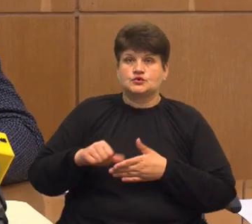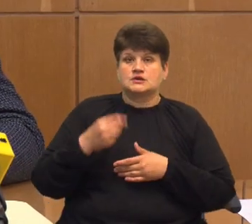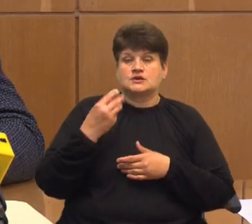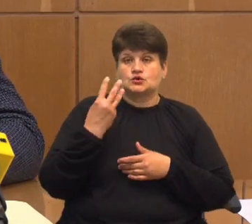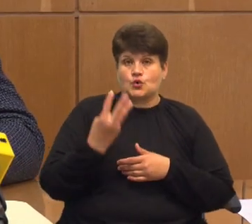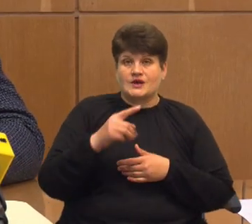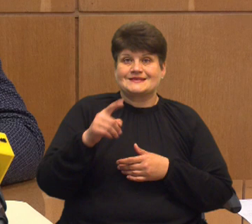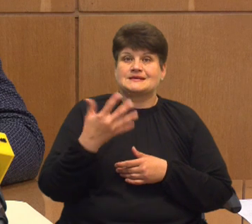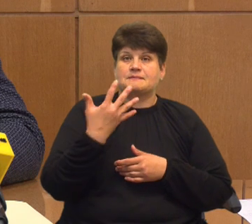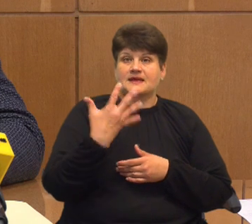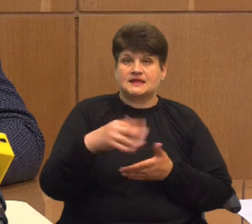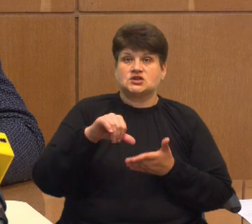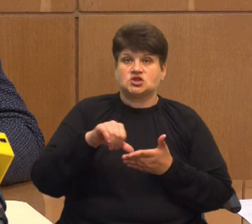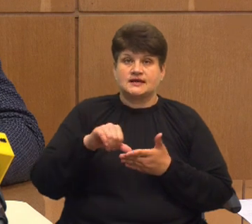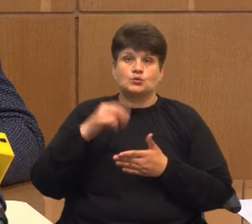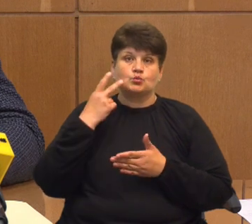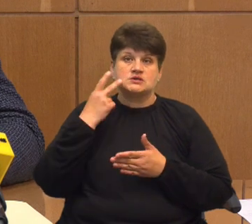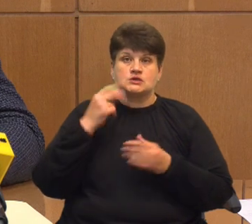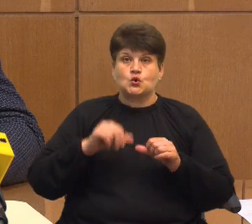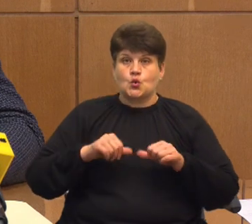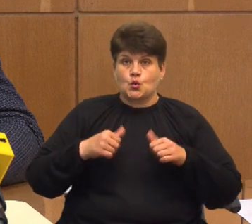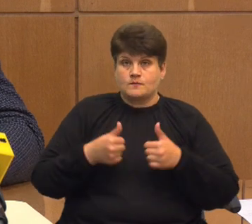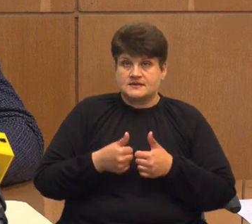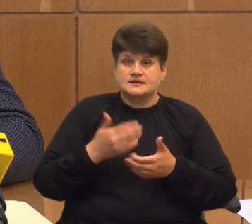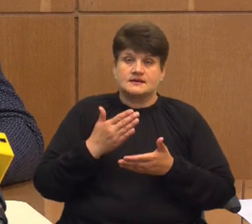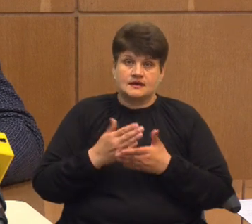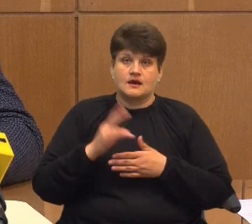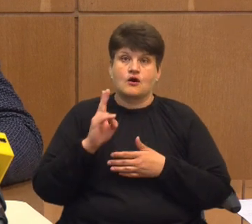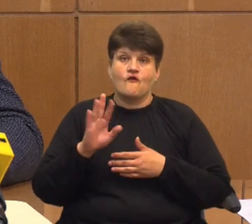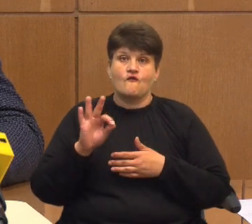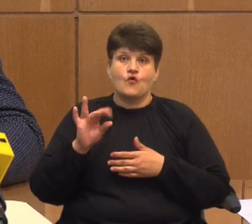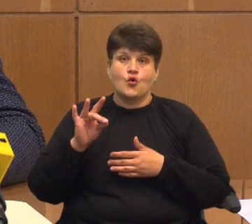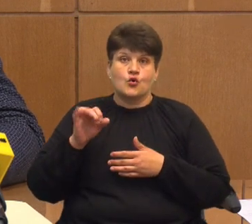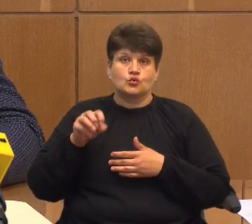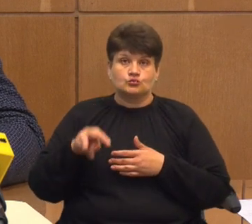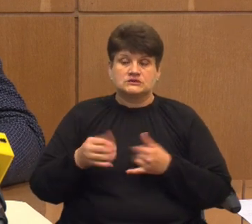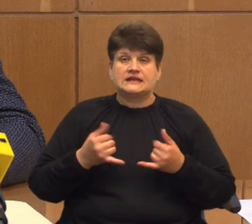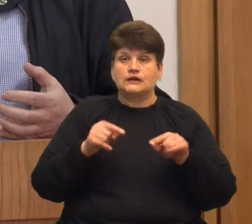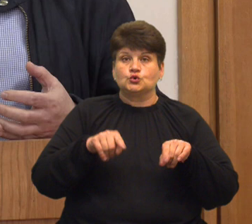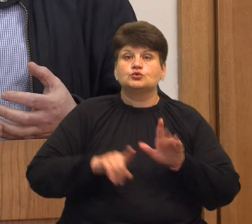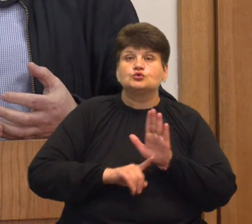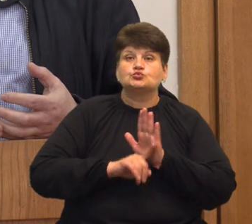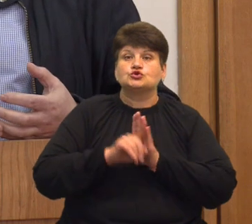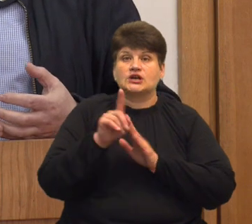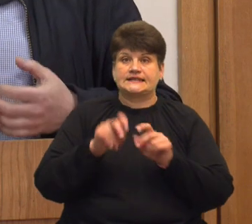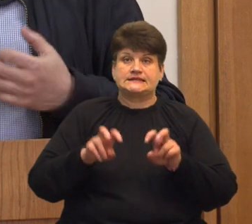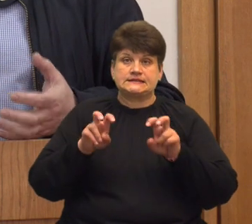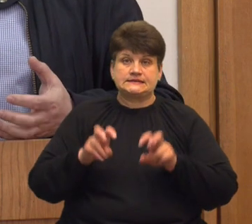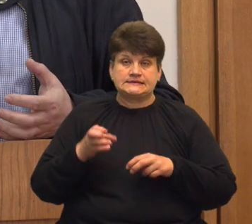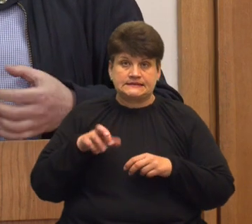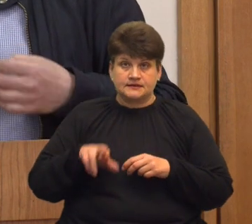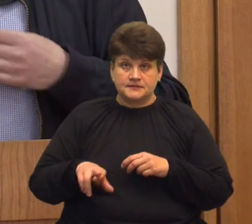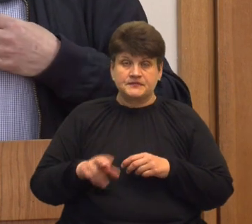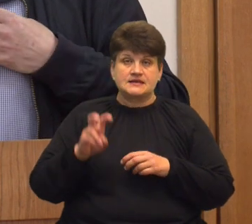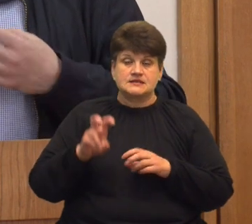постійної комісії, є кворум для того, щоб розпочати засідання. Під час засідання